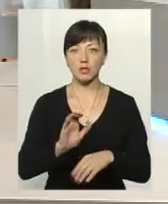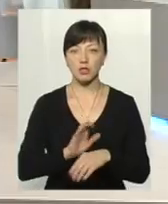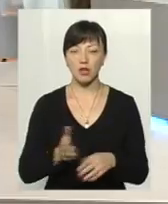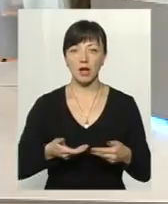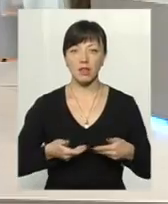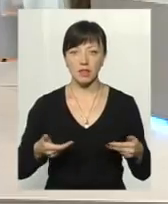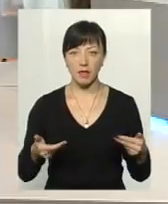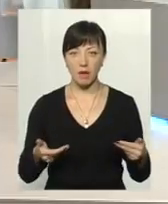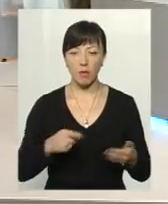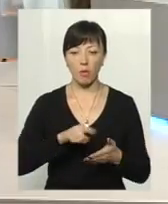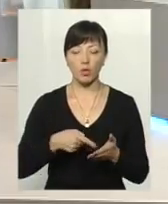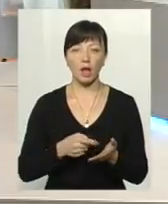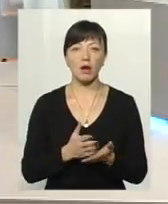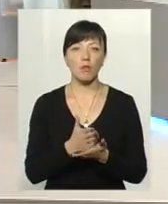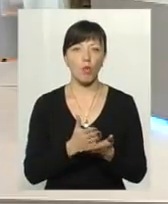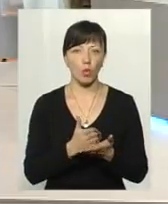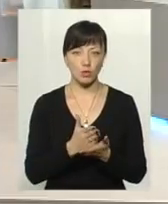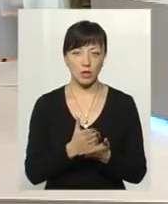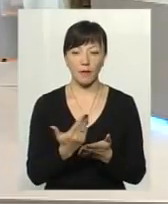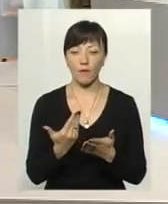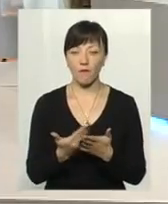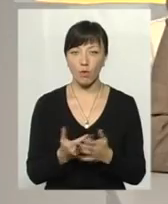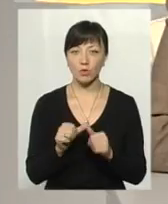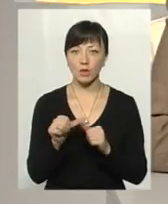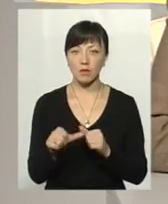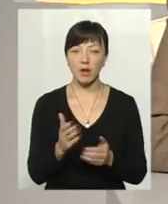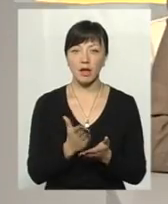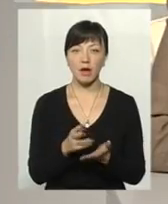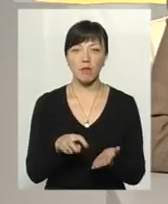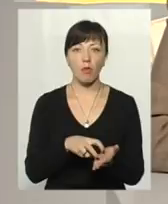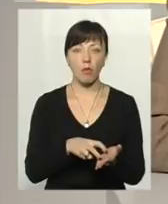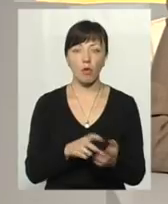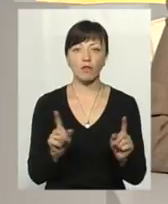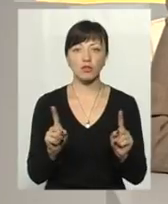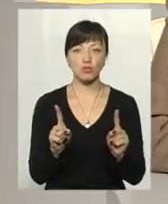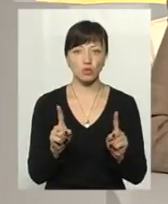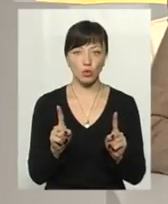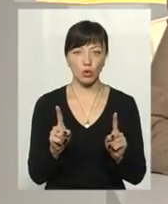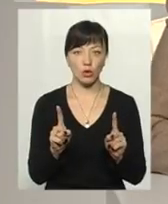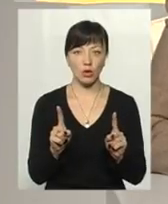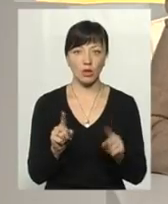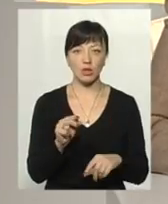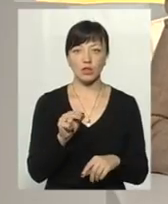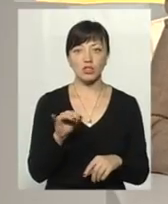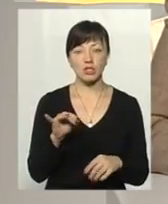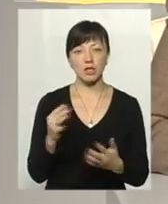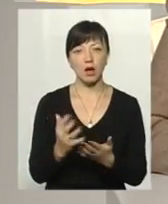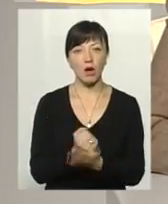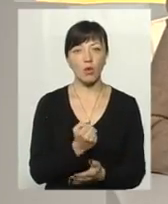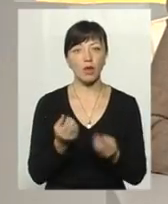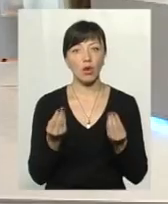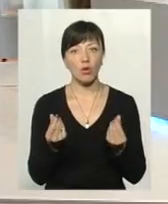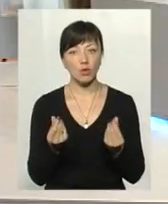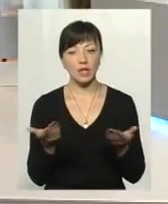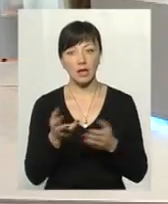безпосередні комунальні послуги. Ну, от, зокрема, є таке побоювання, що чи находять гроші,